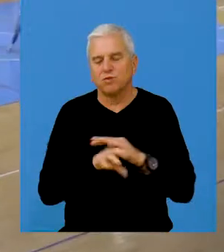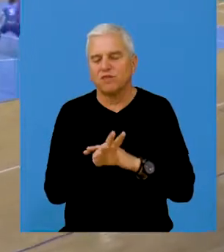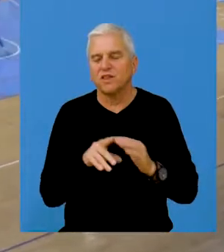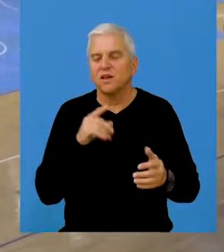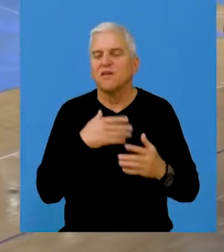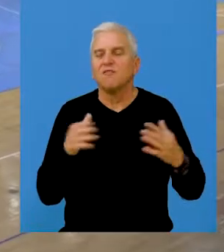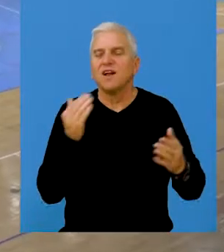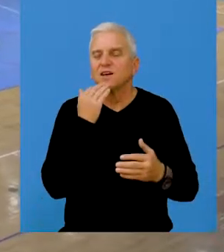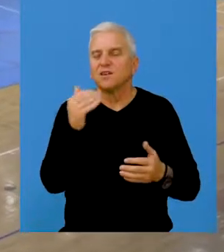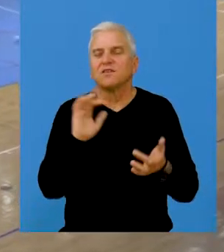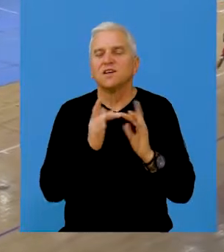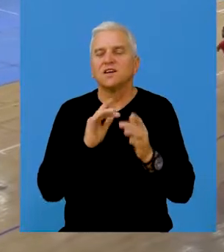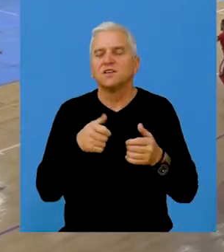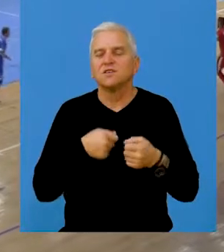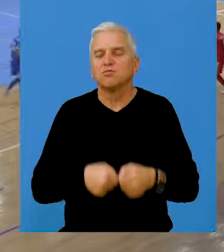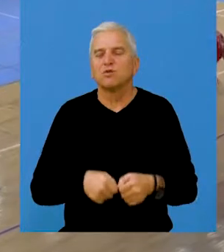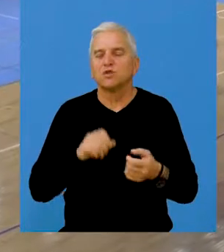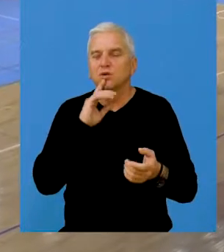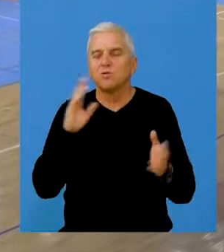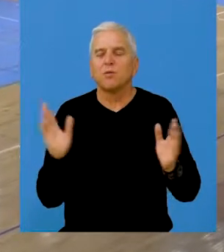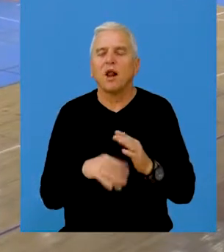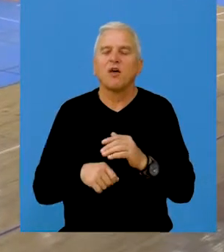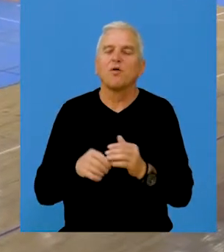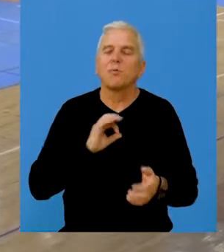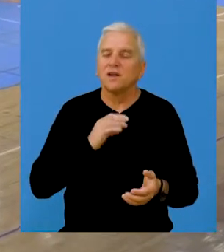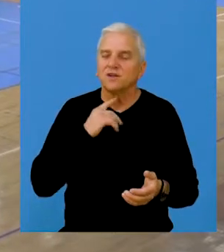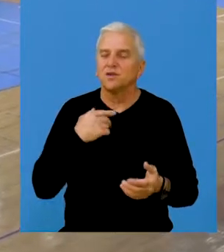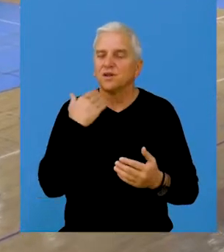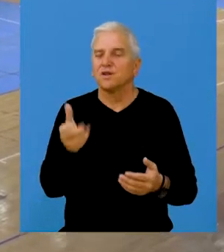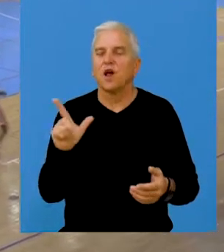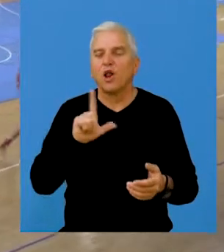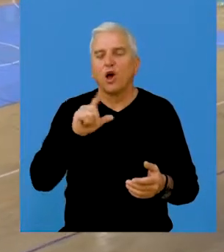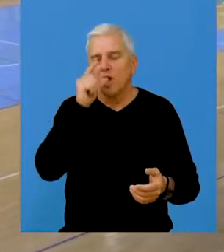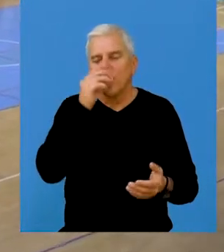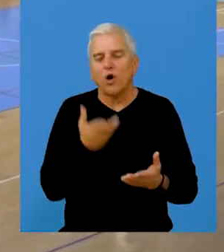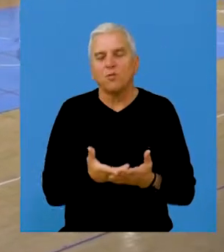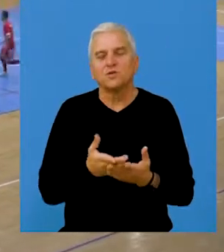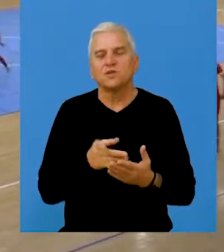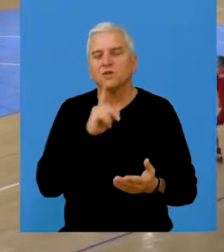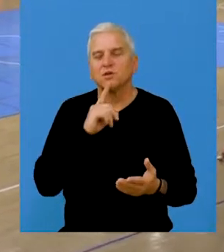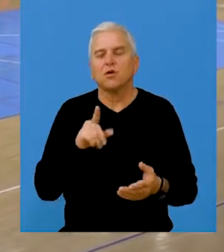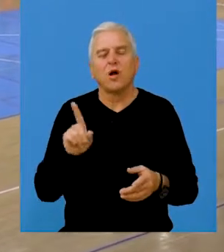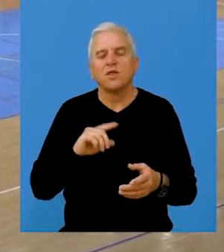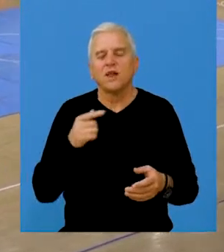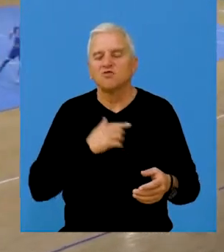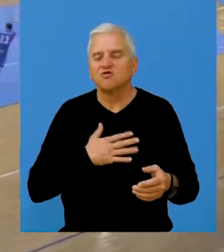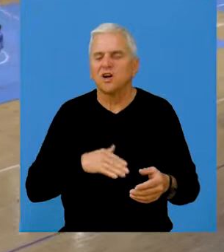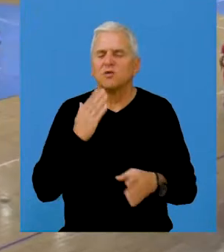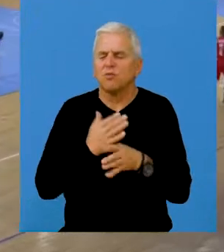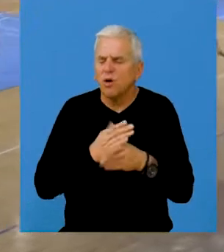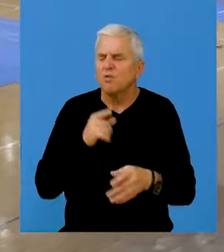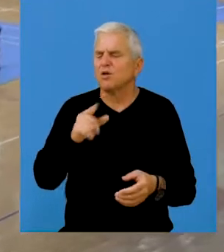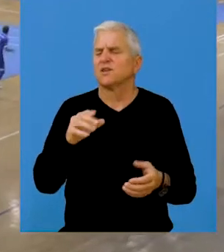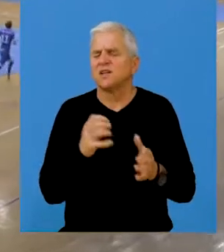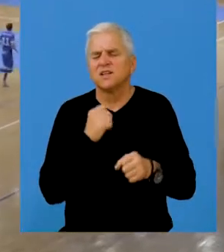Veliku podršku i zahvalnost sportski klubovi kao i klub malog futbala Bečeji duguju u lokalnoj samopravi koja nesebično